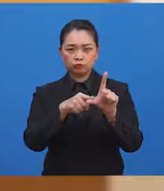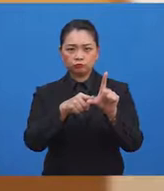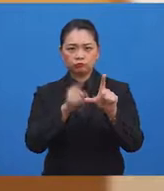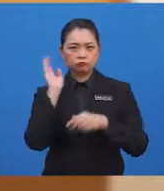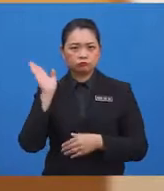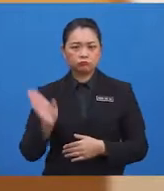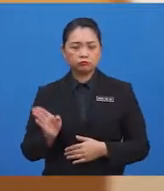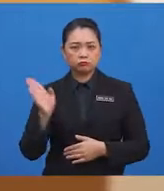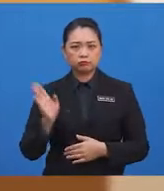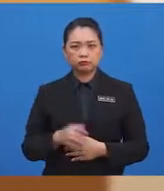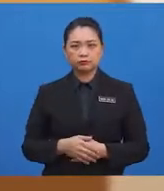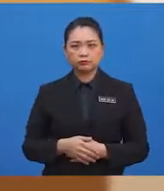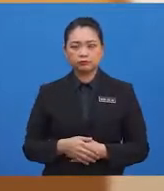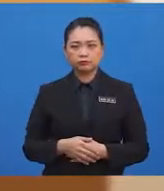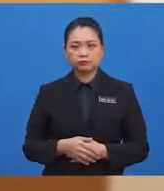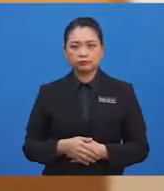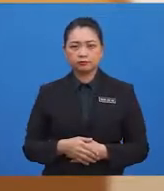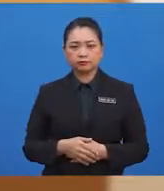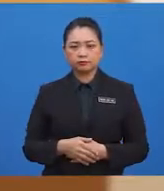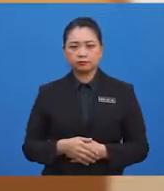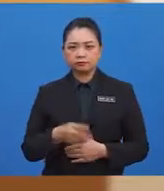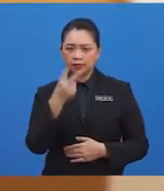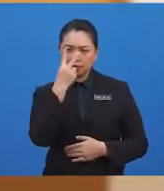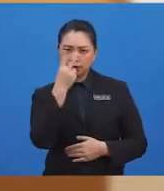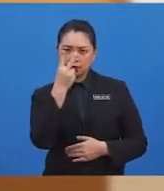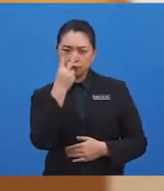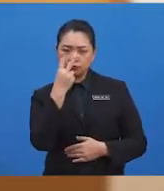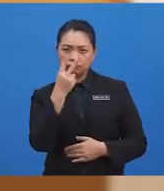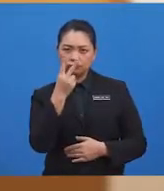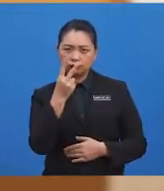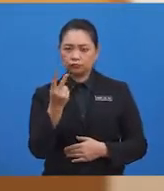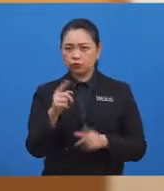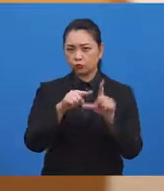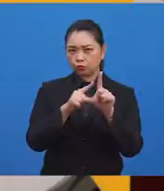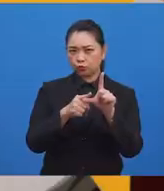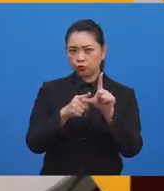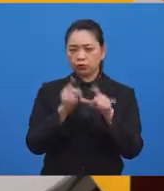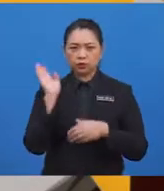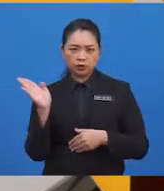Mari kita bandingkan sudut ini dengan sudut tegak.